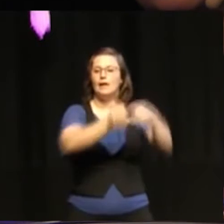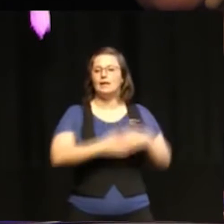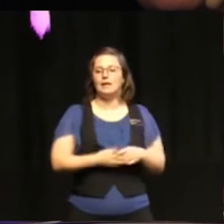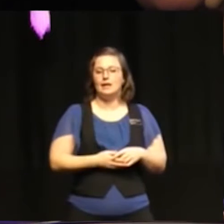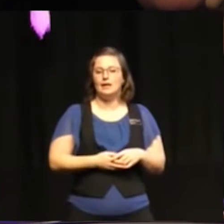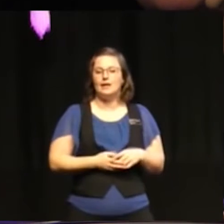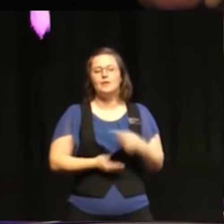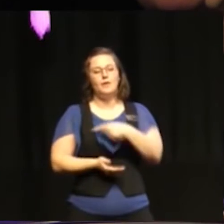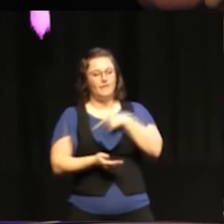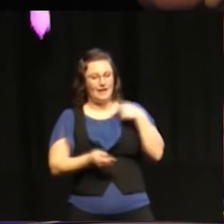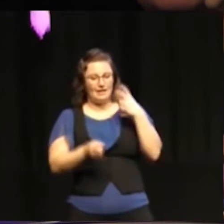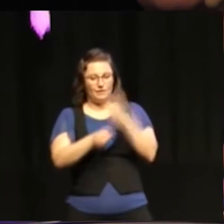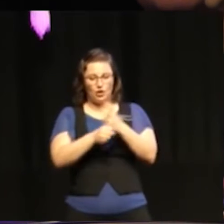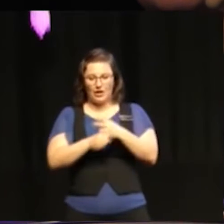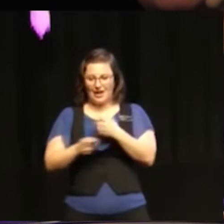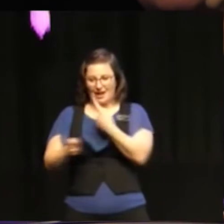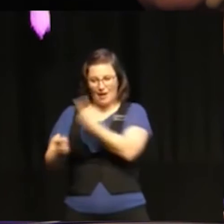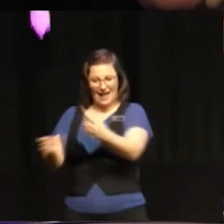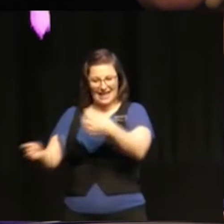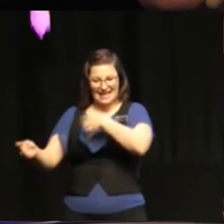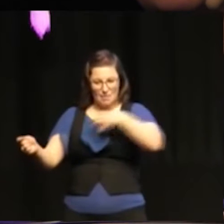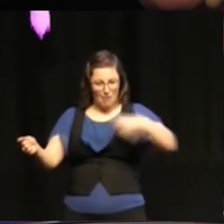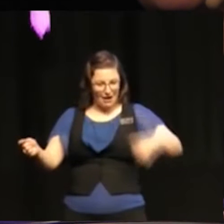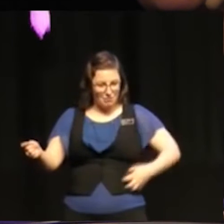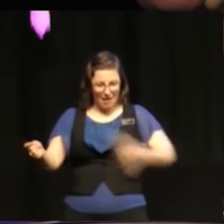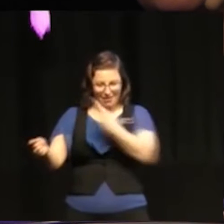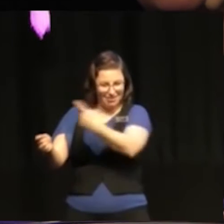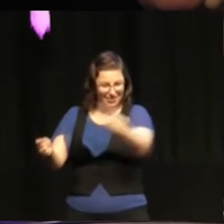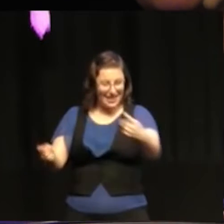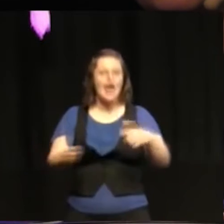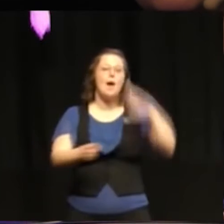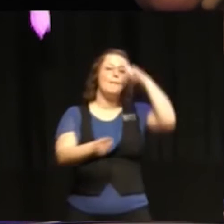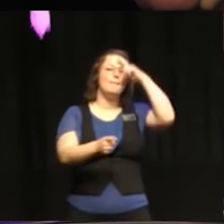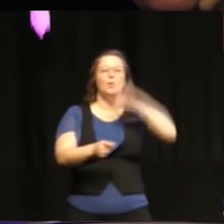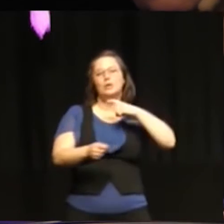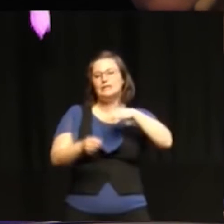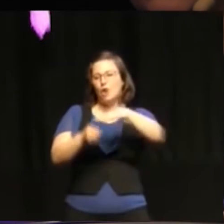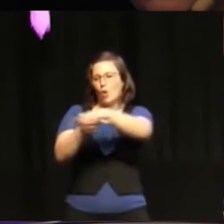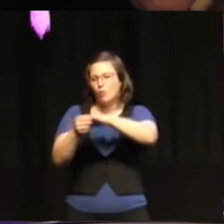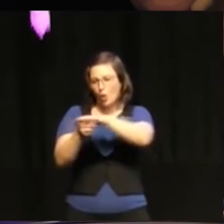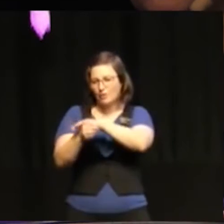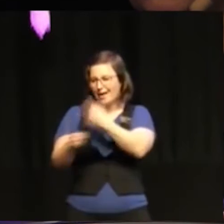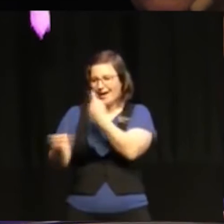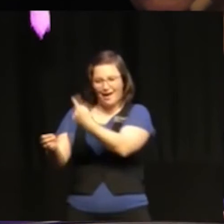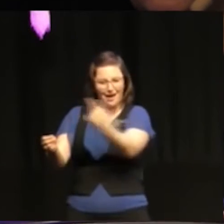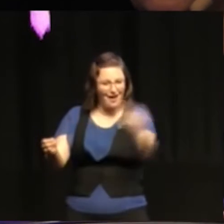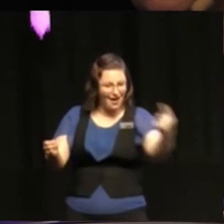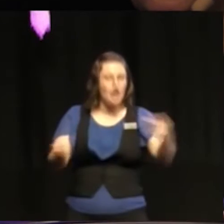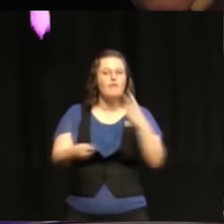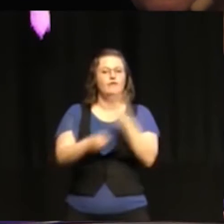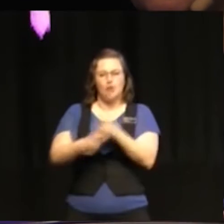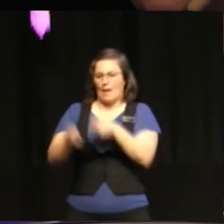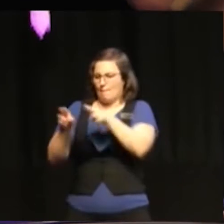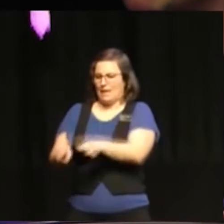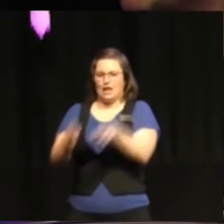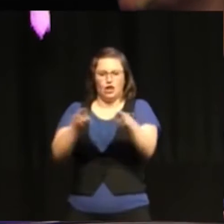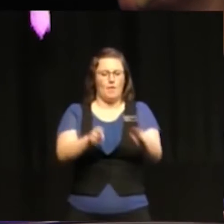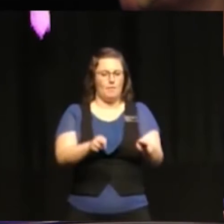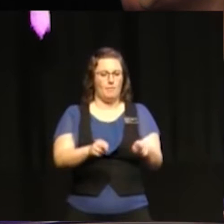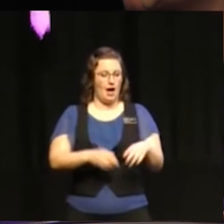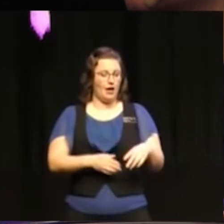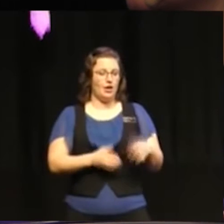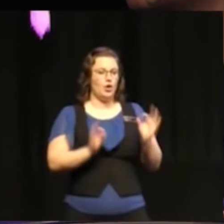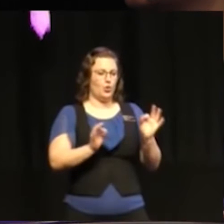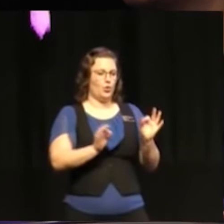inom varje departement eller varje policyområde bedöma vad blir konsekvenserna för